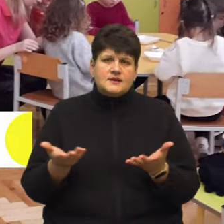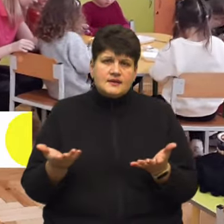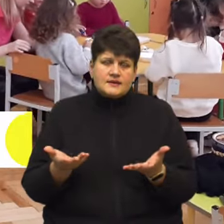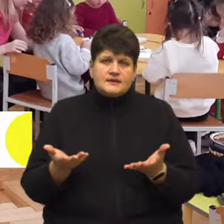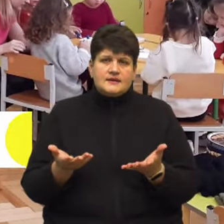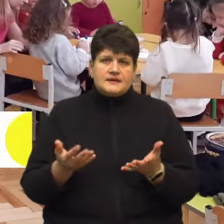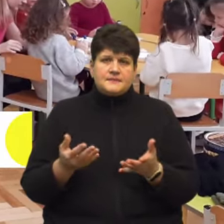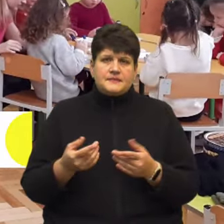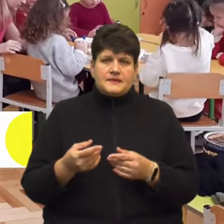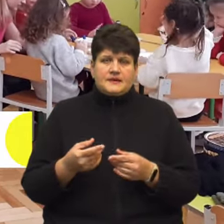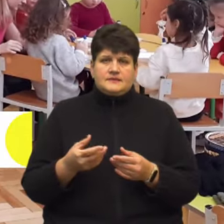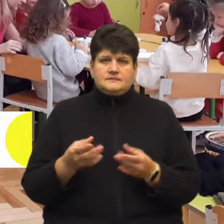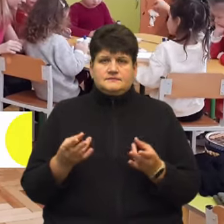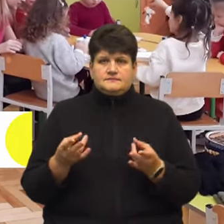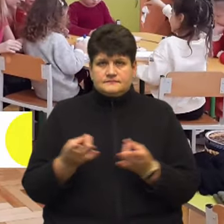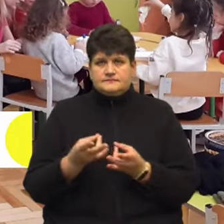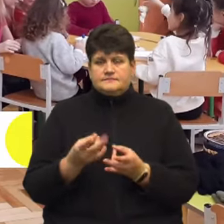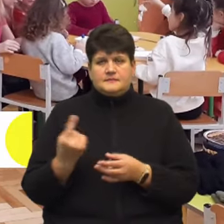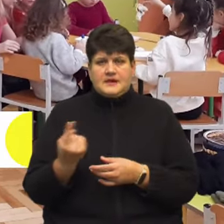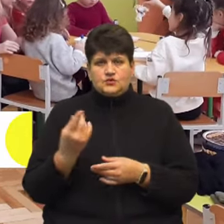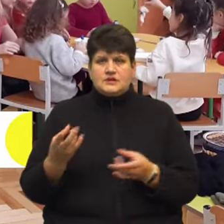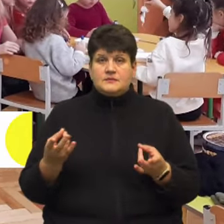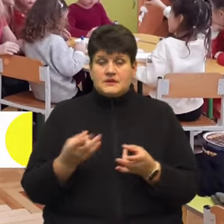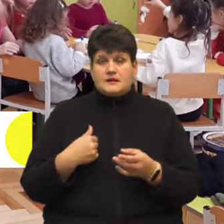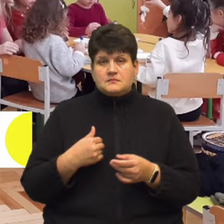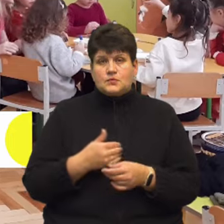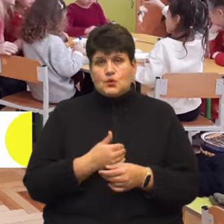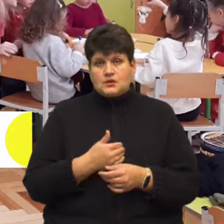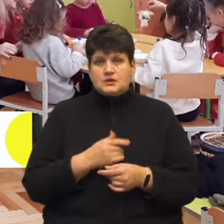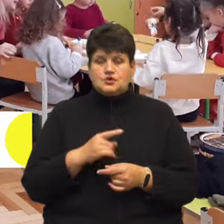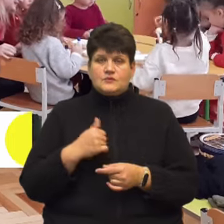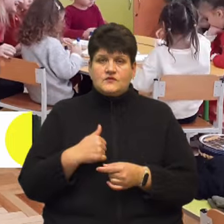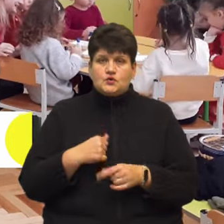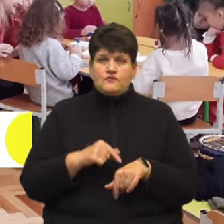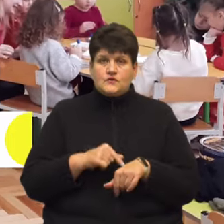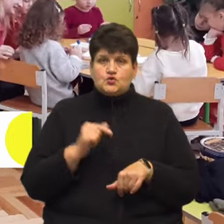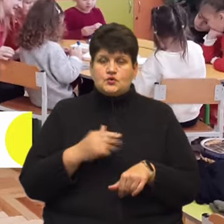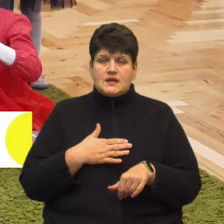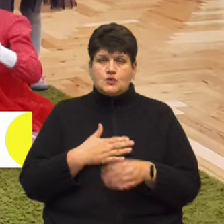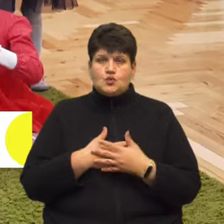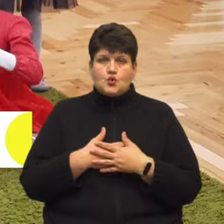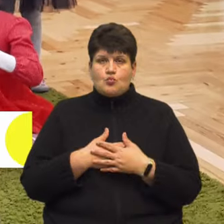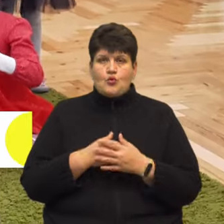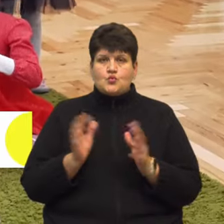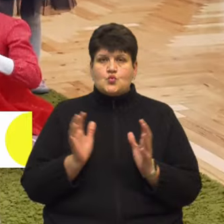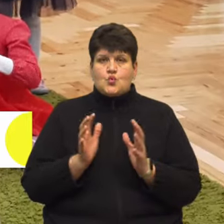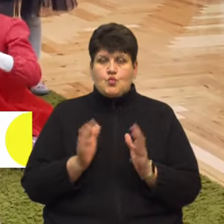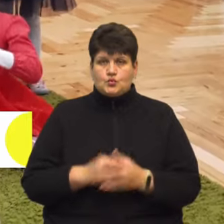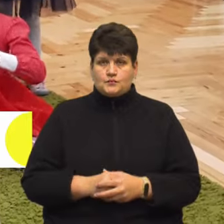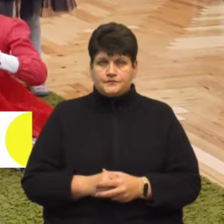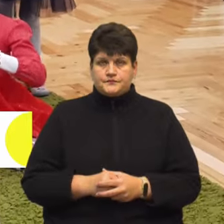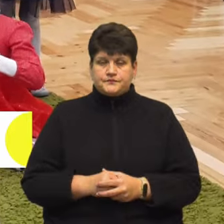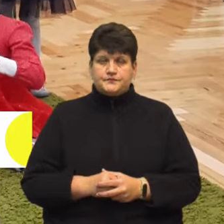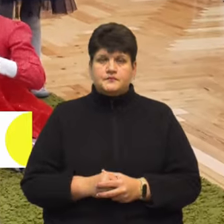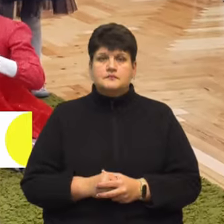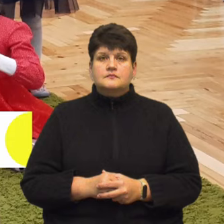першої необхідності, але нам хотілося, щоб військові відчули нашу любов та турботу. Анастасія